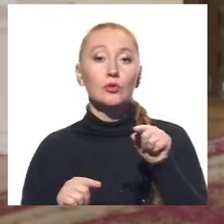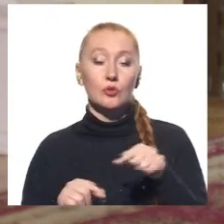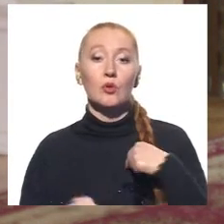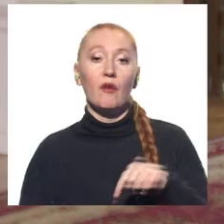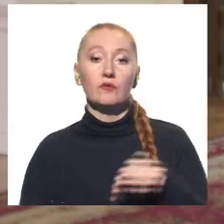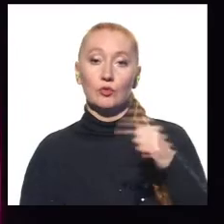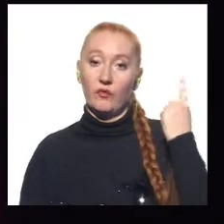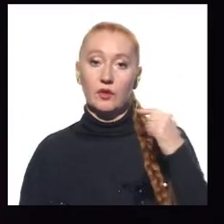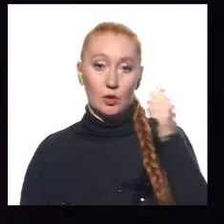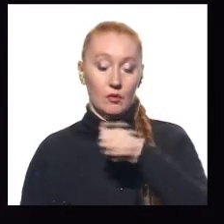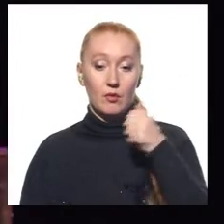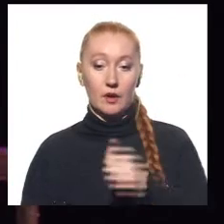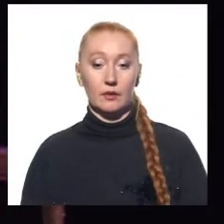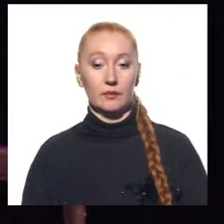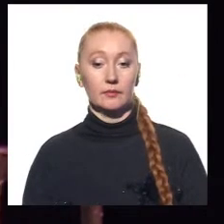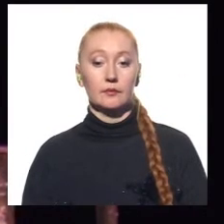відчували люди в часи».